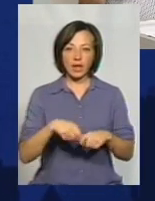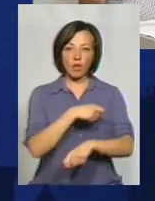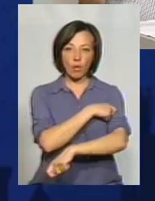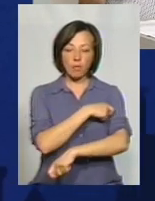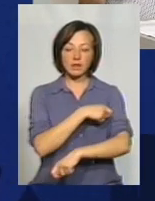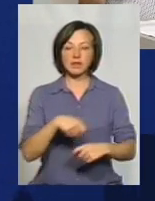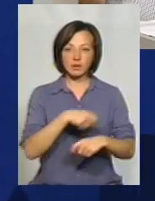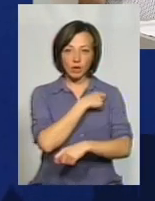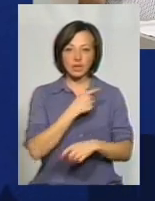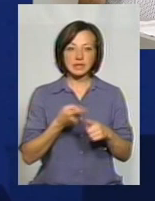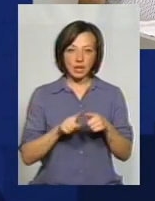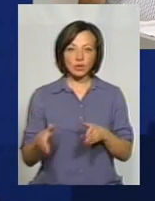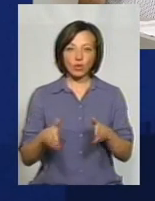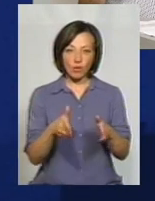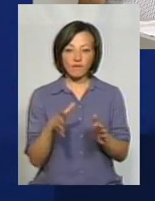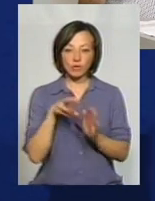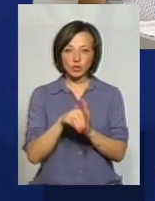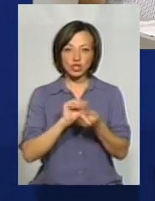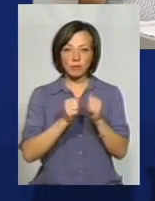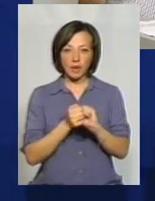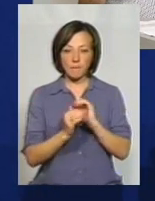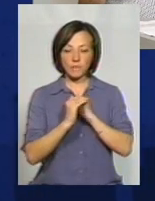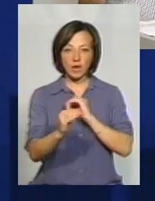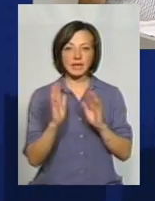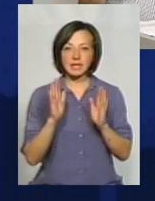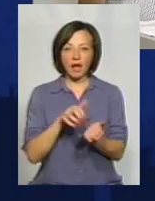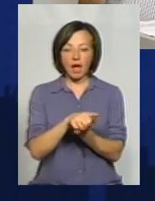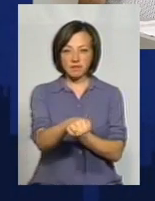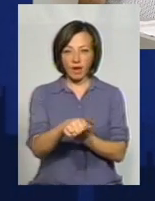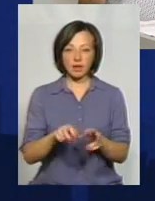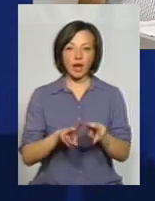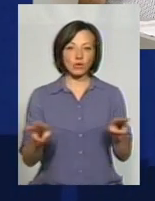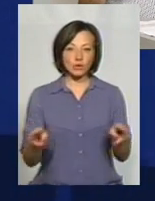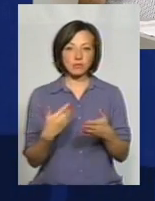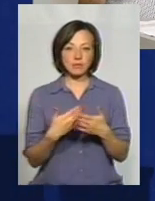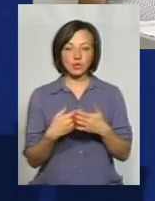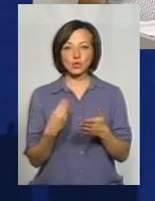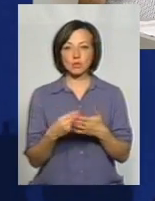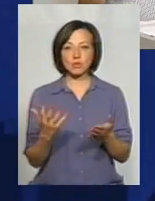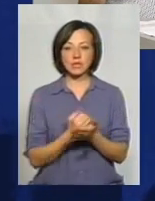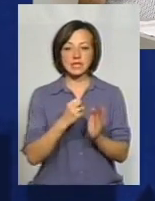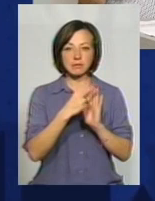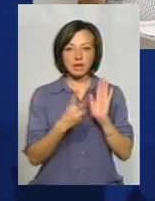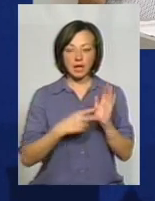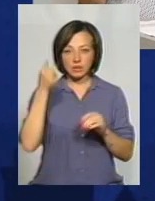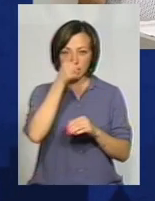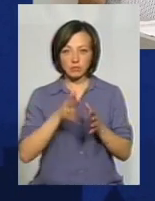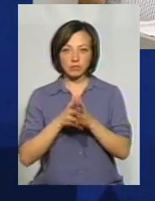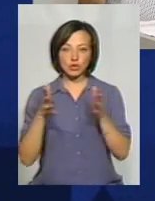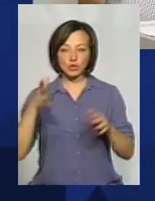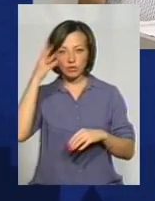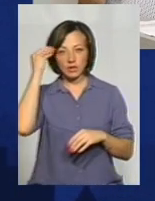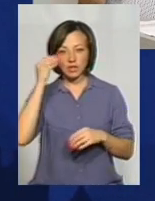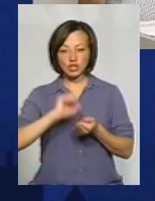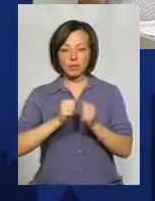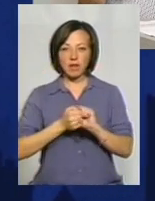але це дороги і в тому числі щебеневим покриттям, не тільки асфальтним. Аналогічно десь приблизно сума вийшла за 17, навіть трошки більше з урахуванням